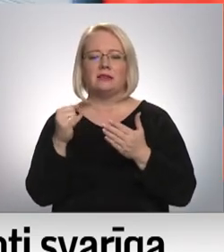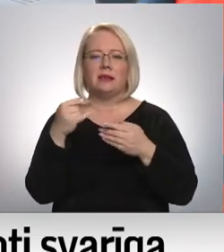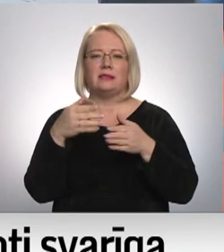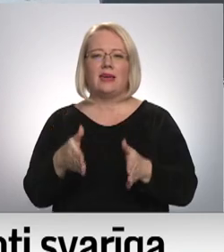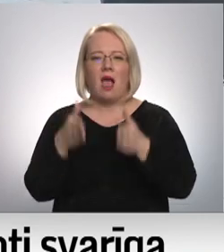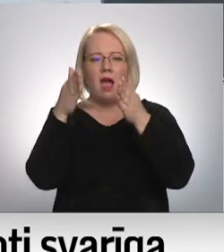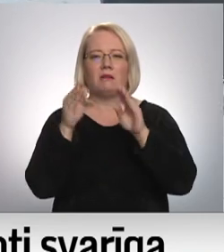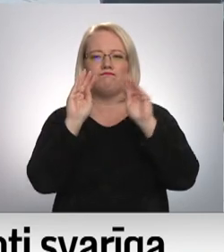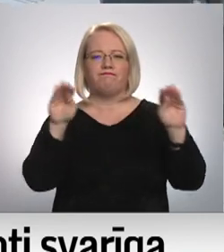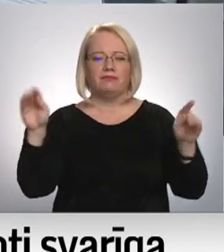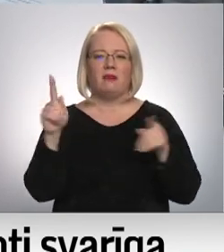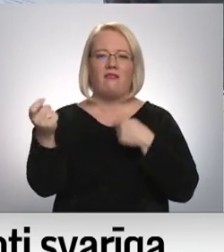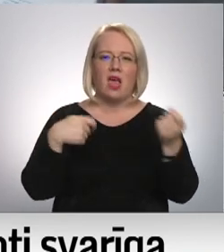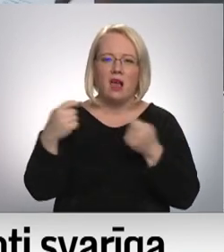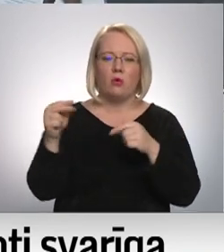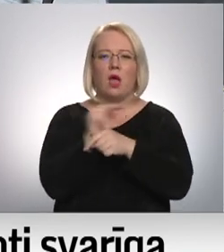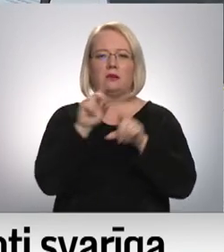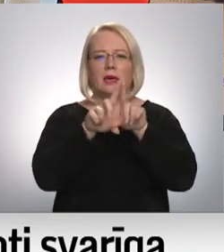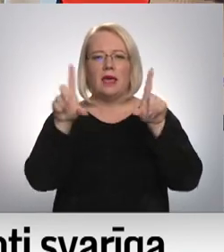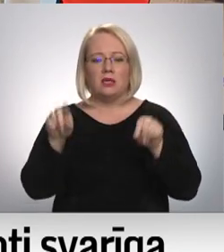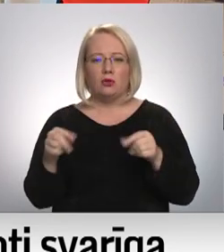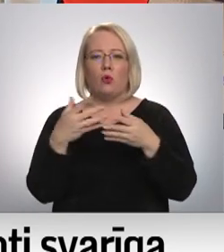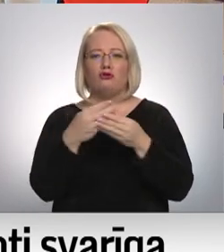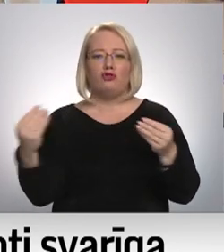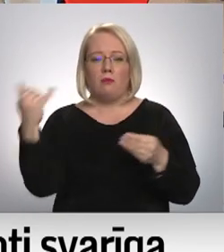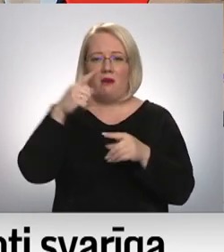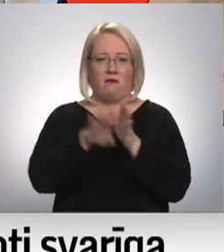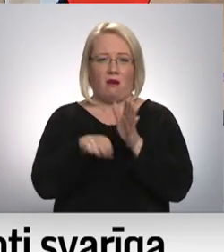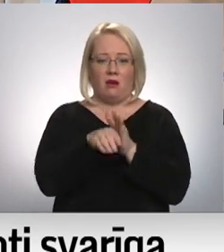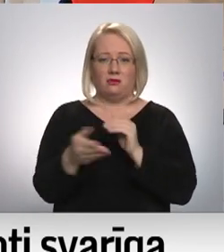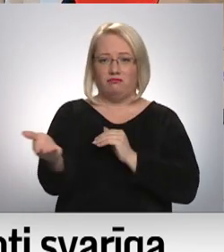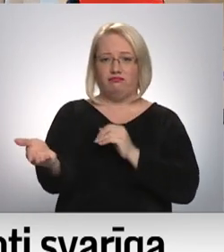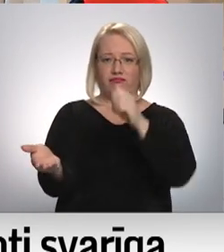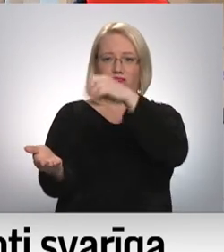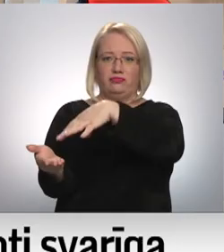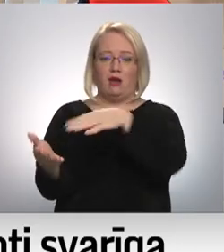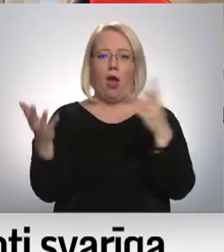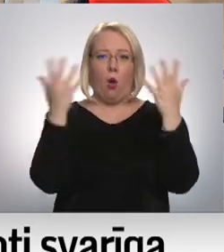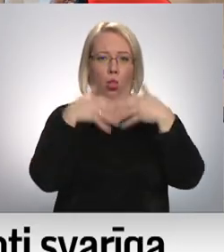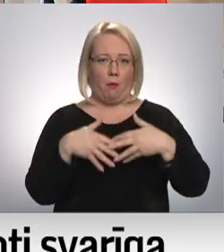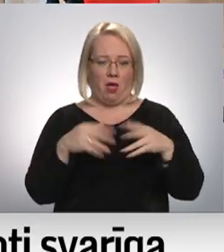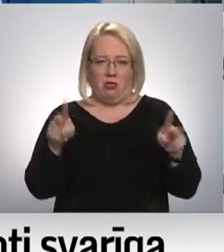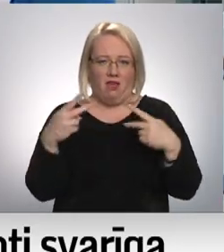ārsniecības iestādēs, un daudz vieta dezinfekcijas šķidrumu iekārta rokām uzpūš automātiski. Tai nav pat jāpieskaras.